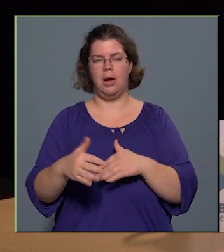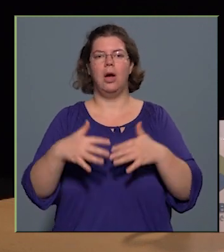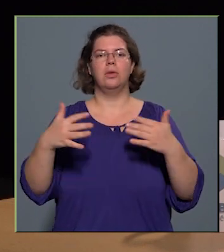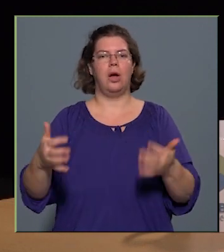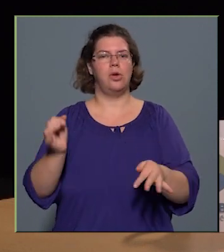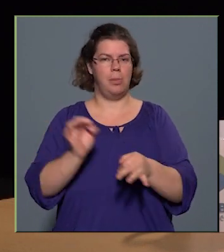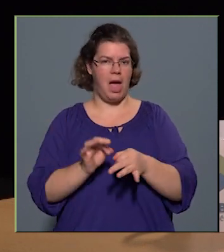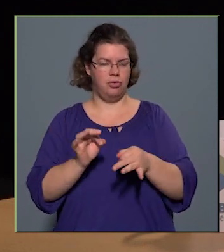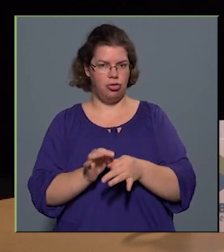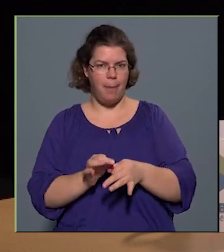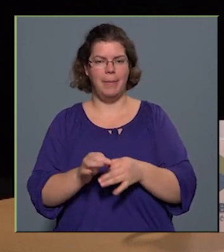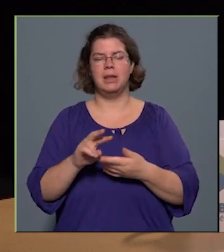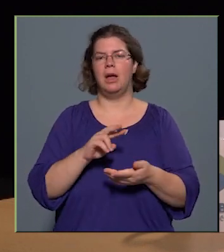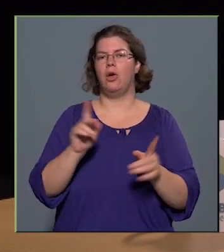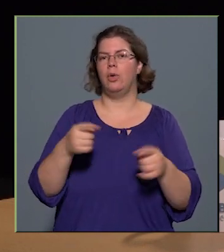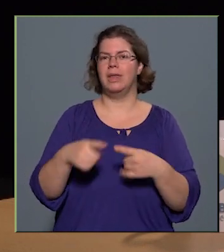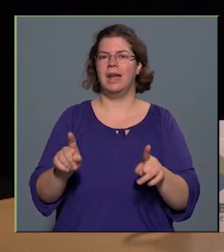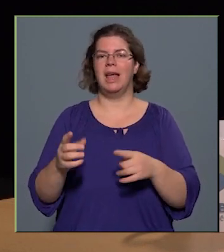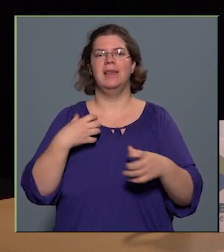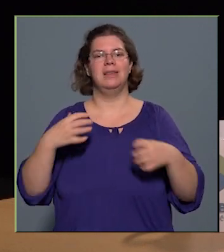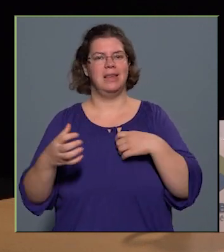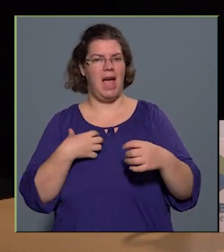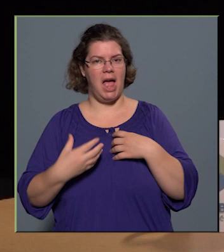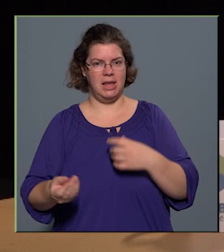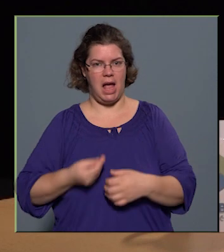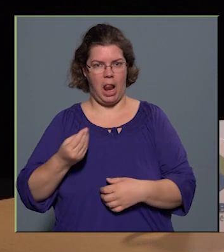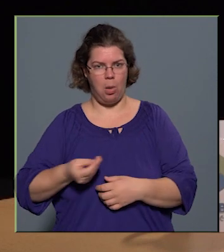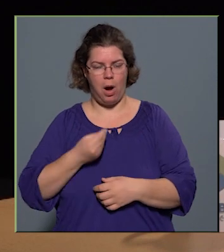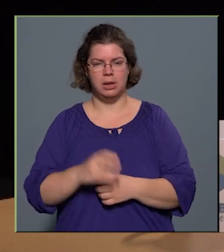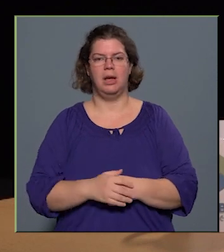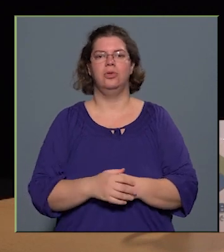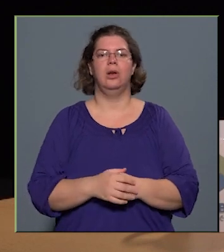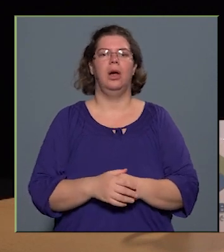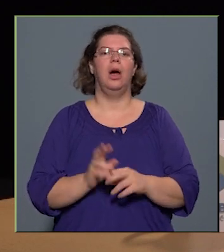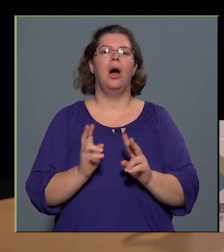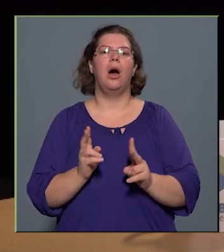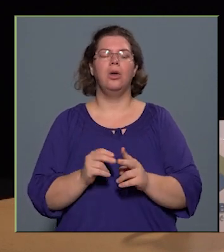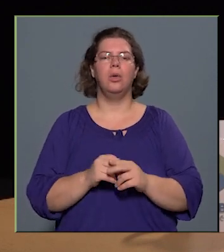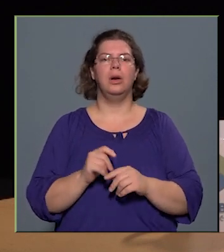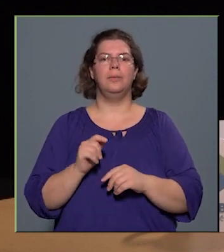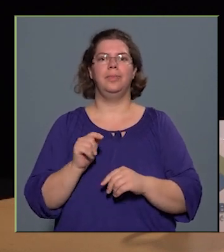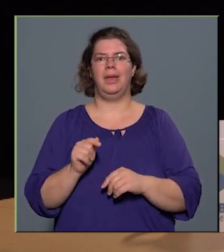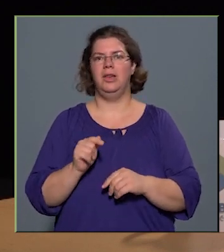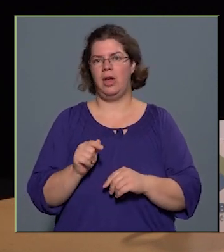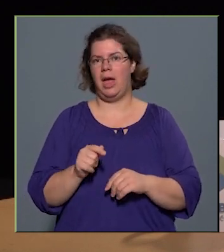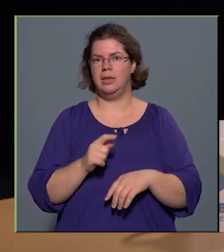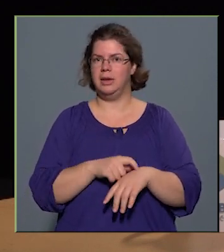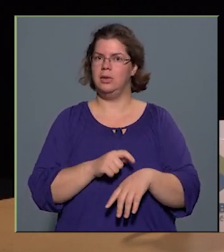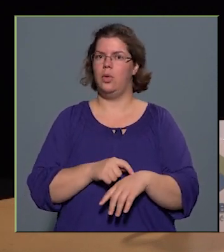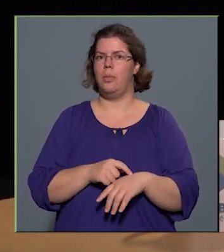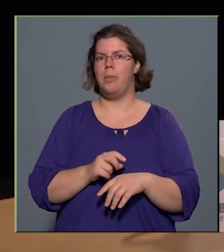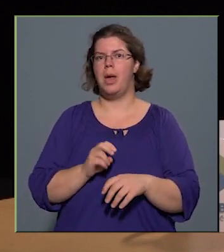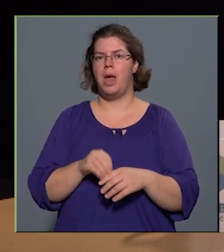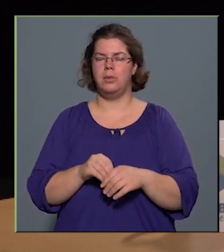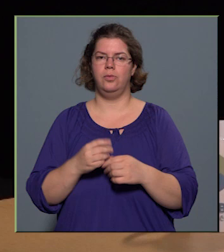eseményeket, a koncerteket, színházi elholdásainkat, akkor, és ehhez időben felépítjük